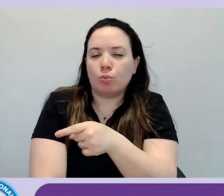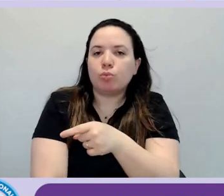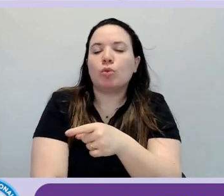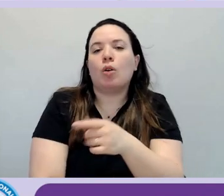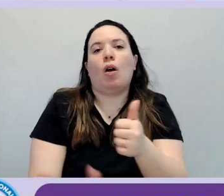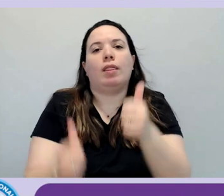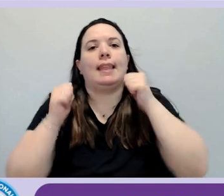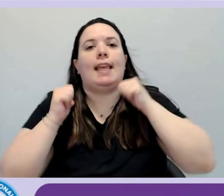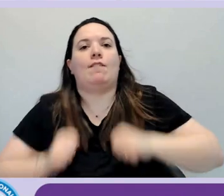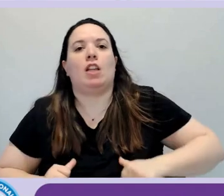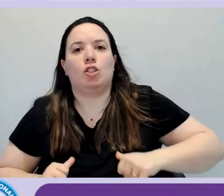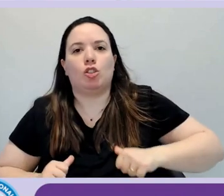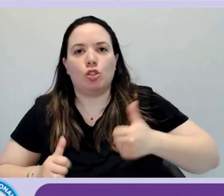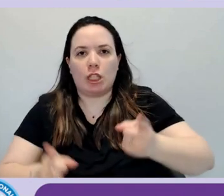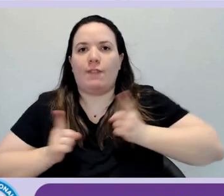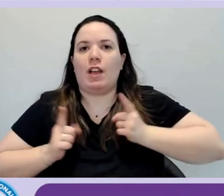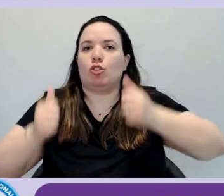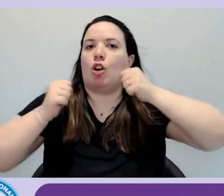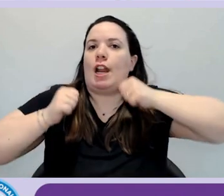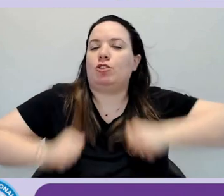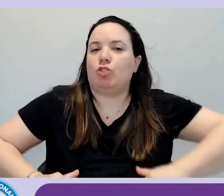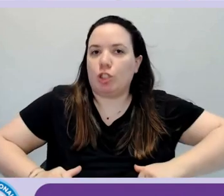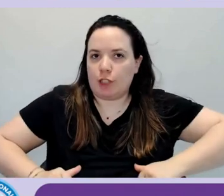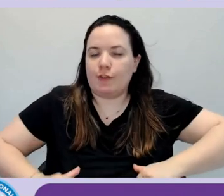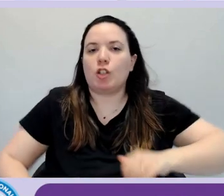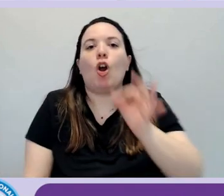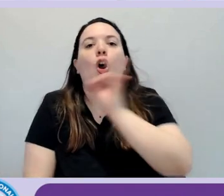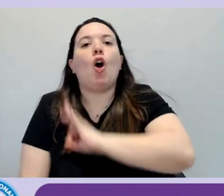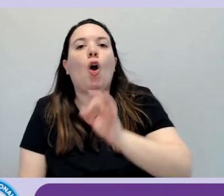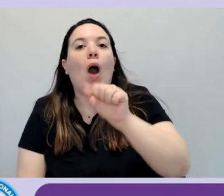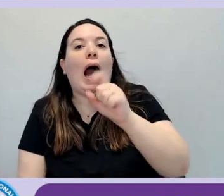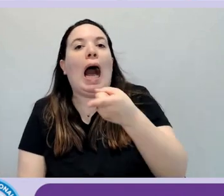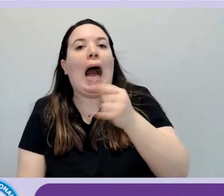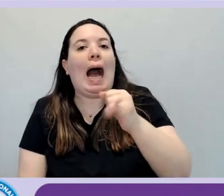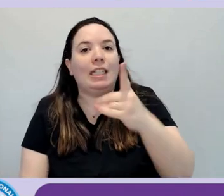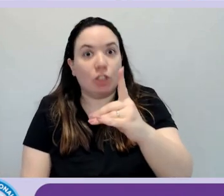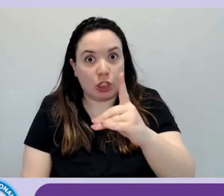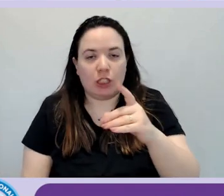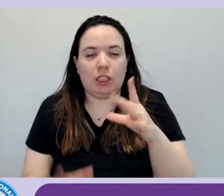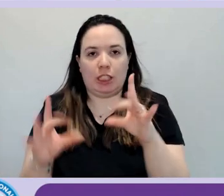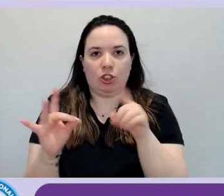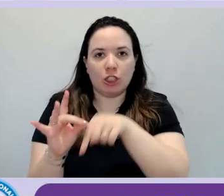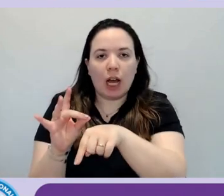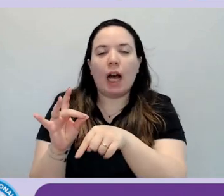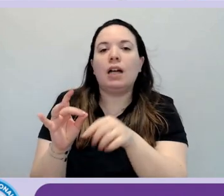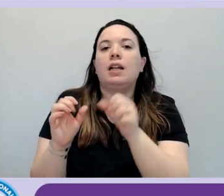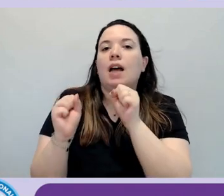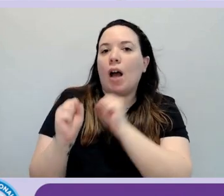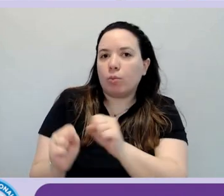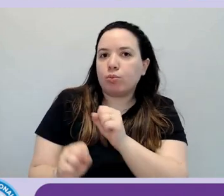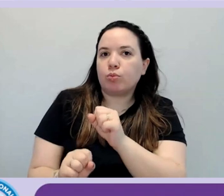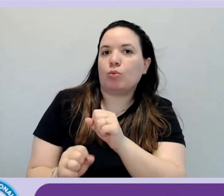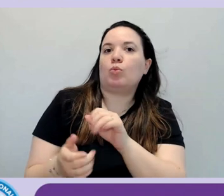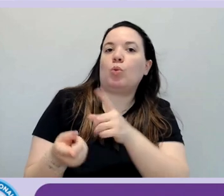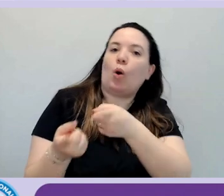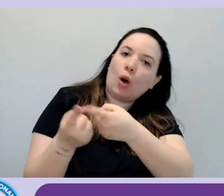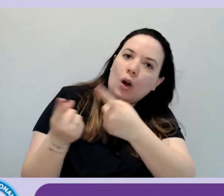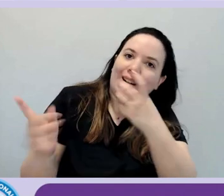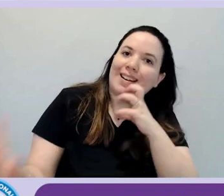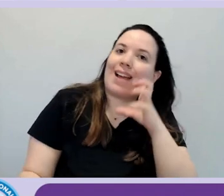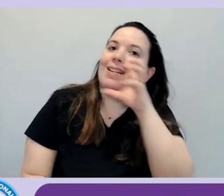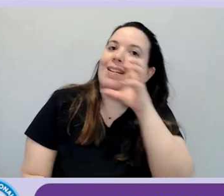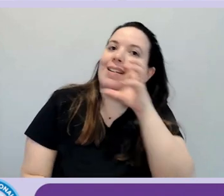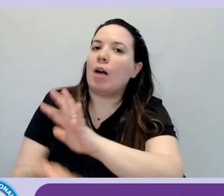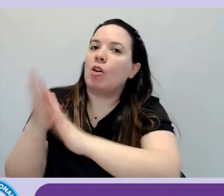oppure può essere la stessa agit, l'agenzia digitale, che in questo caso attiva dei procedimenti e richiede l'adeguamento.